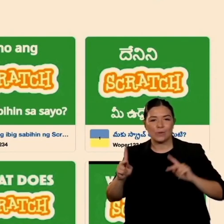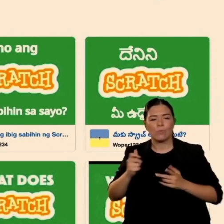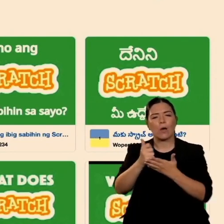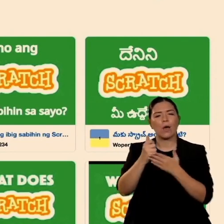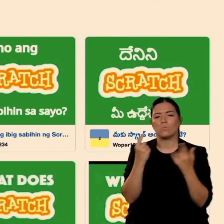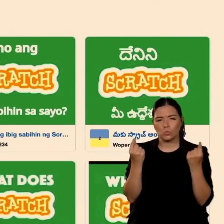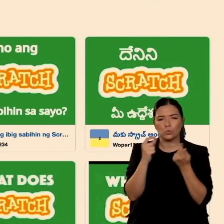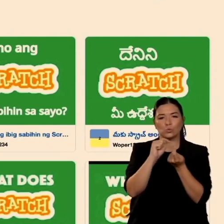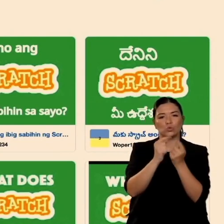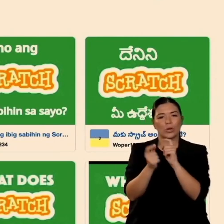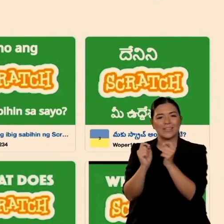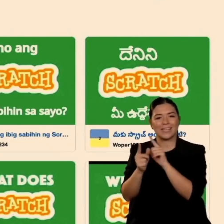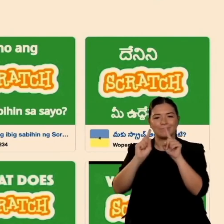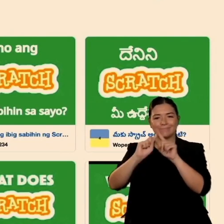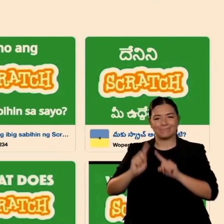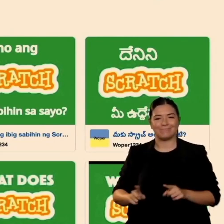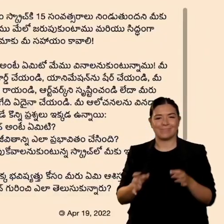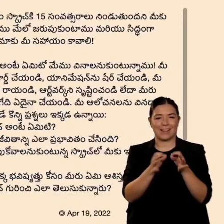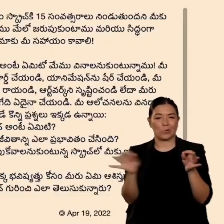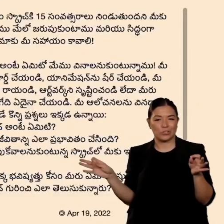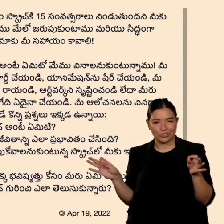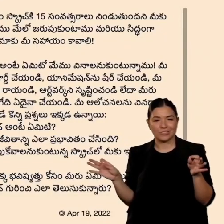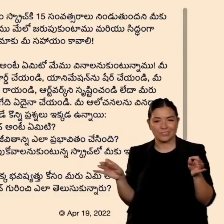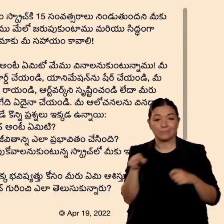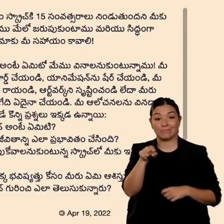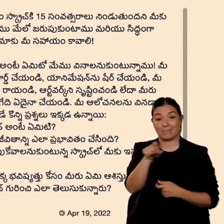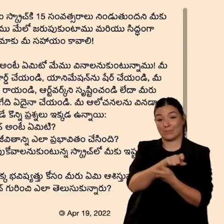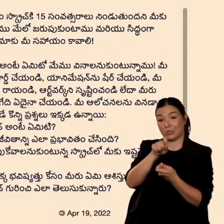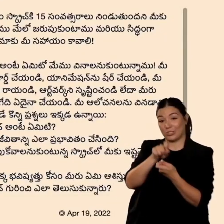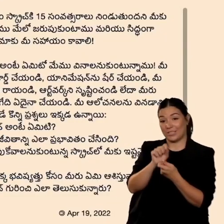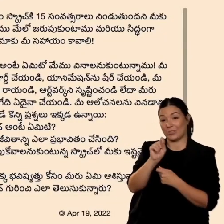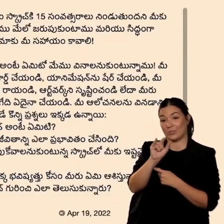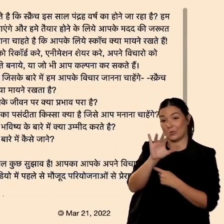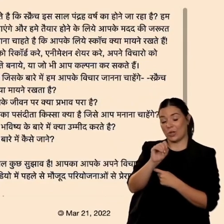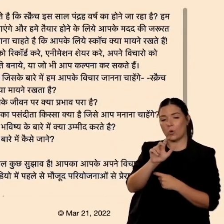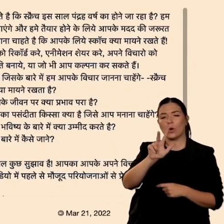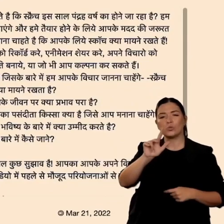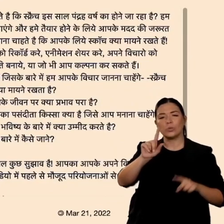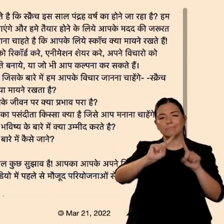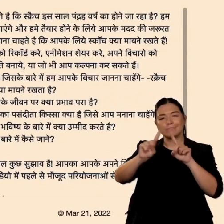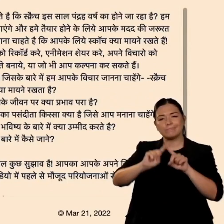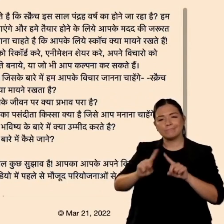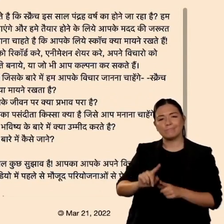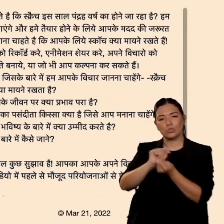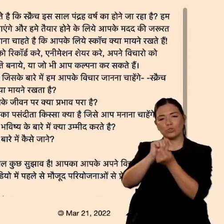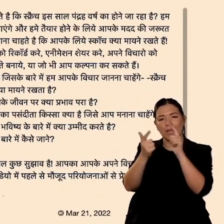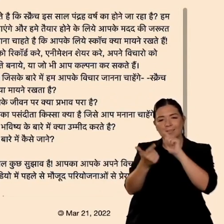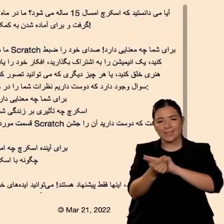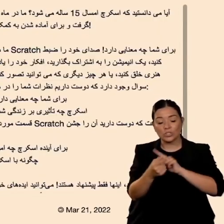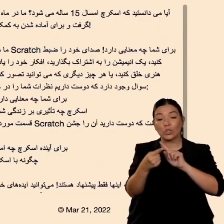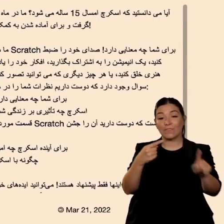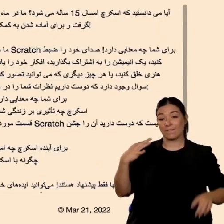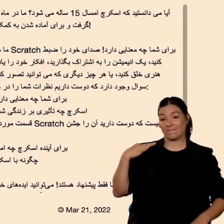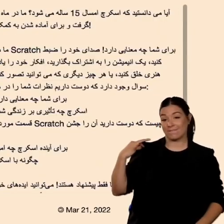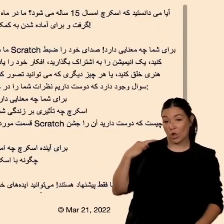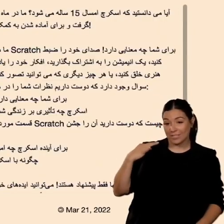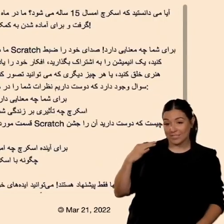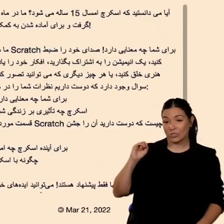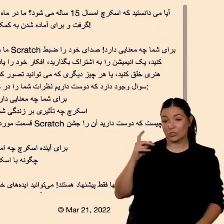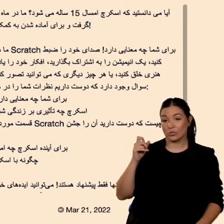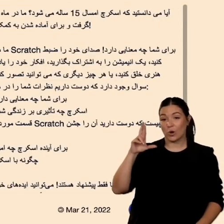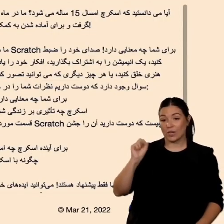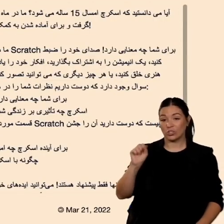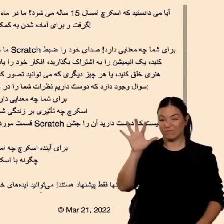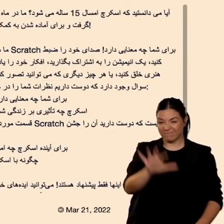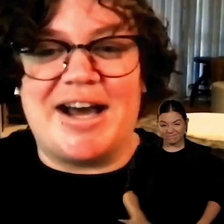volontari attraverso il mondo non so se tu pensi ma io Ryan mi dà molta ispirazione a vedere